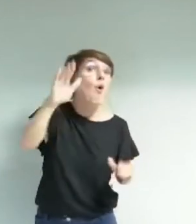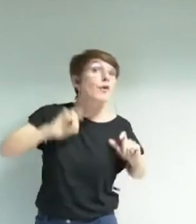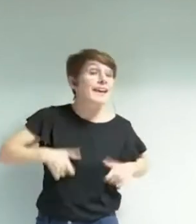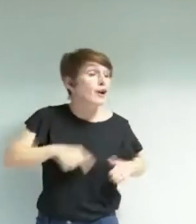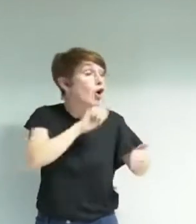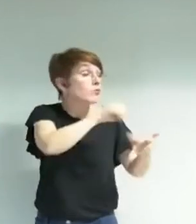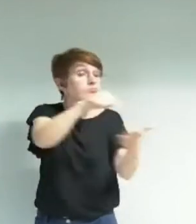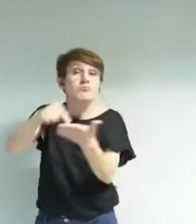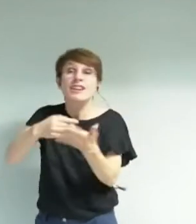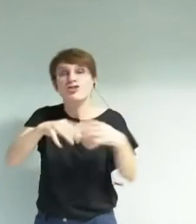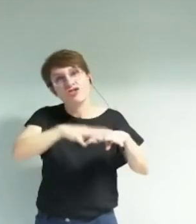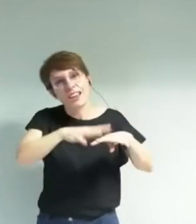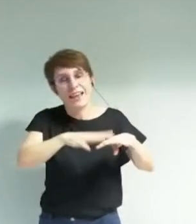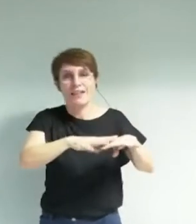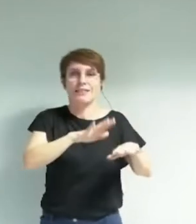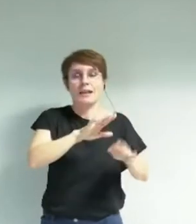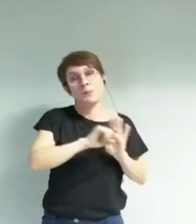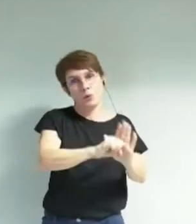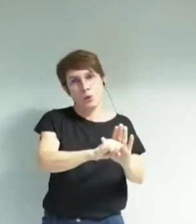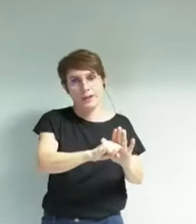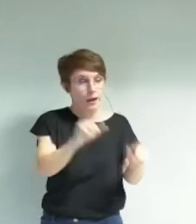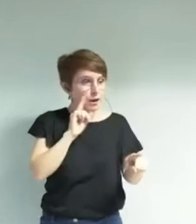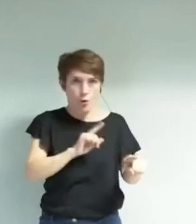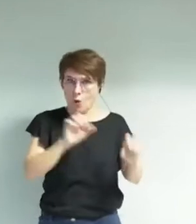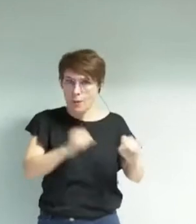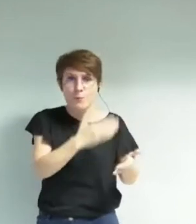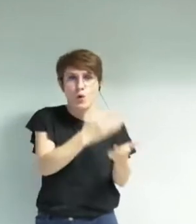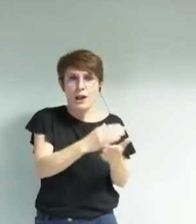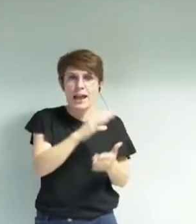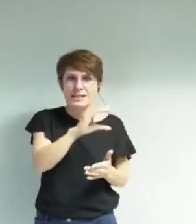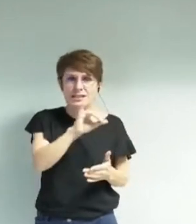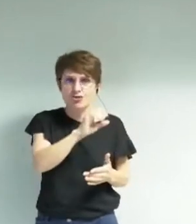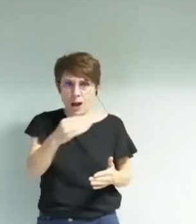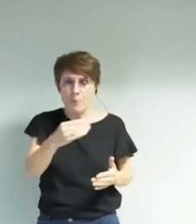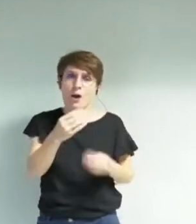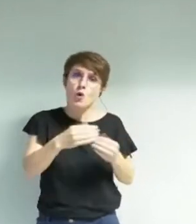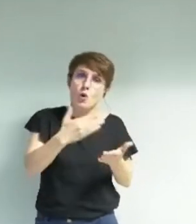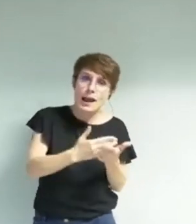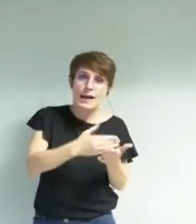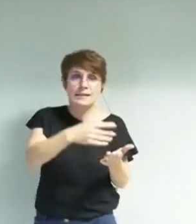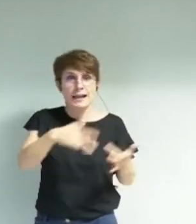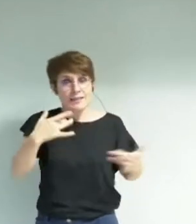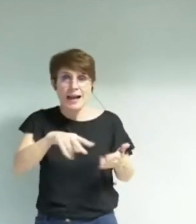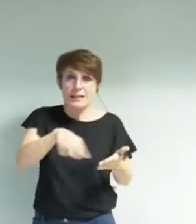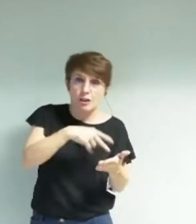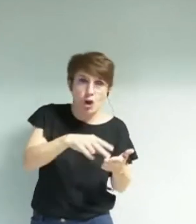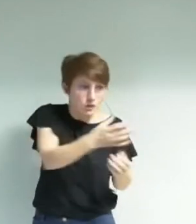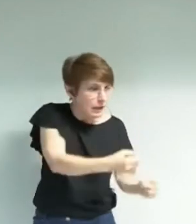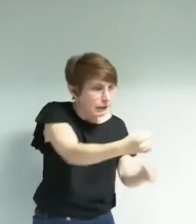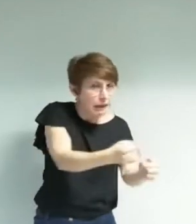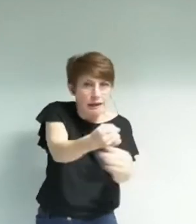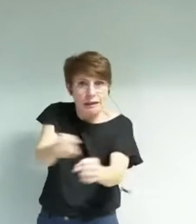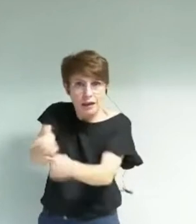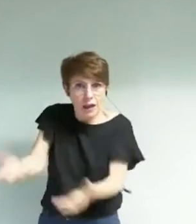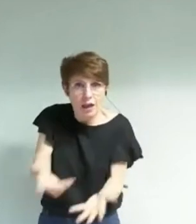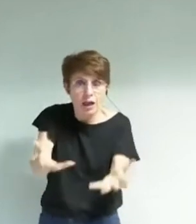la ville, pouvaient accueillir des classes chams ou que des classes danses ou théâtres puissent ouvrir dans le primaire, ce serait un grand